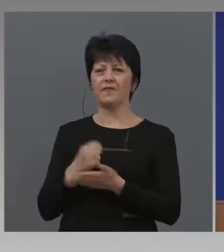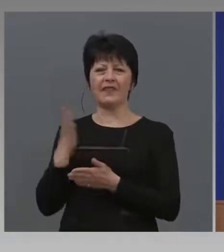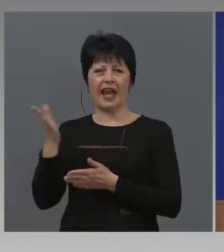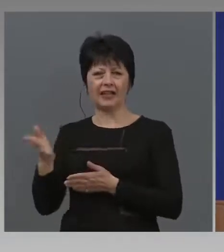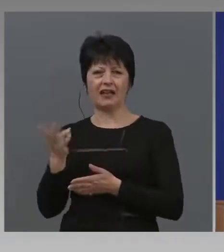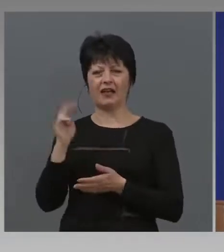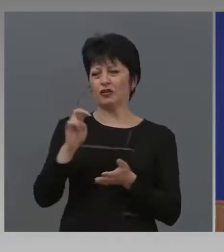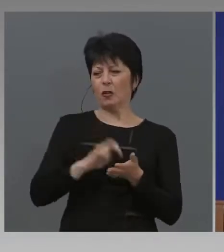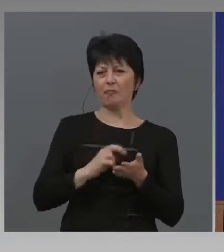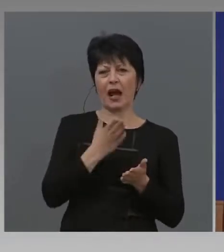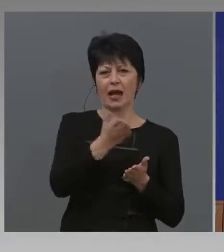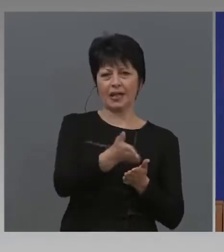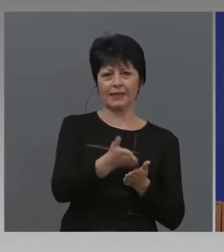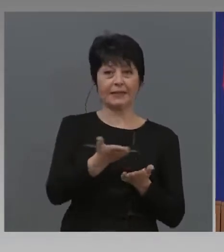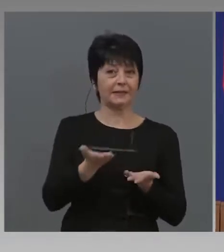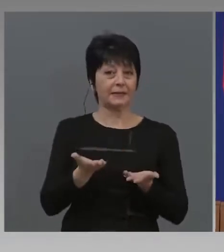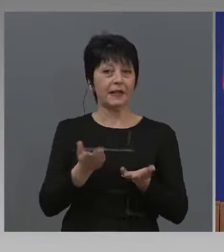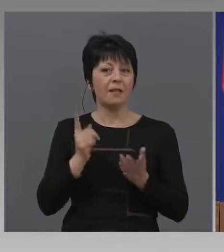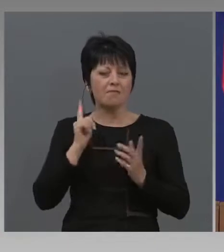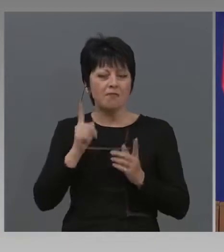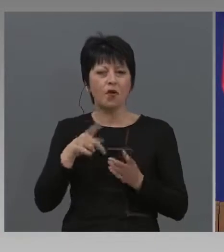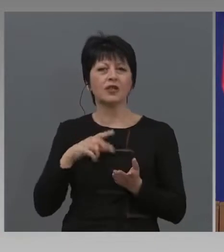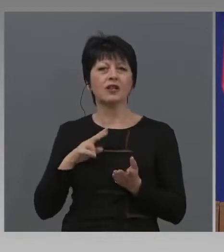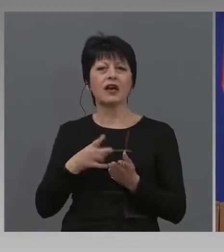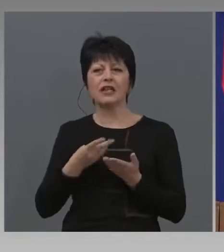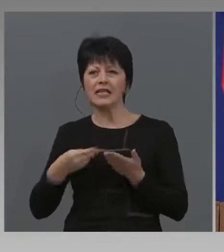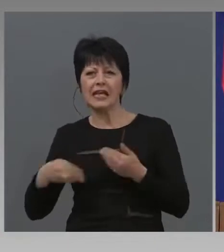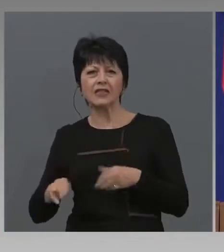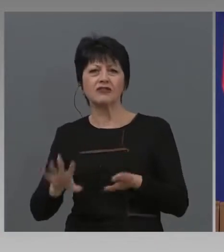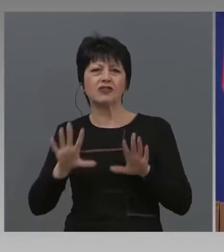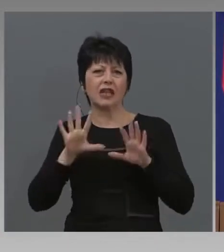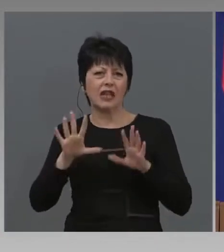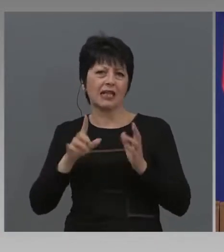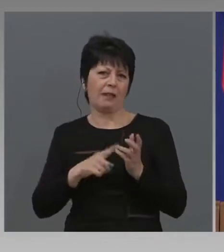до банката. Може излежеш 10 пъти, ако искаш.